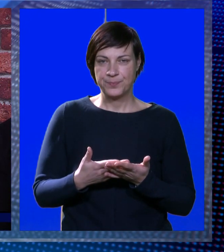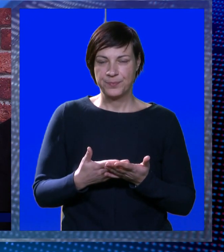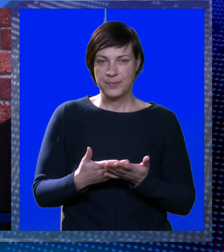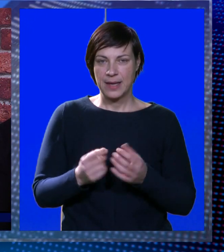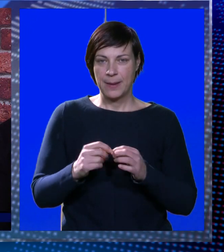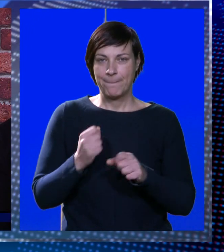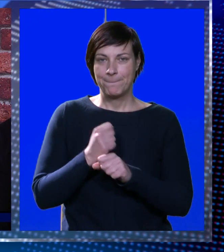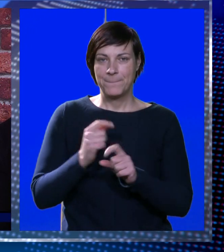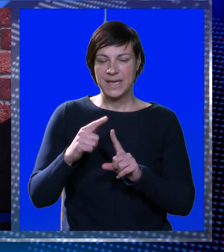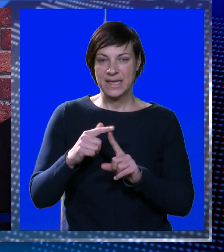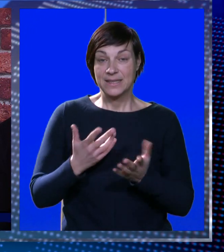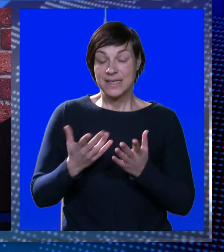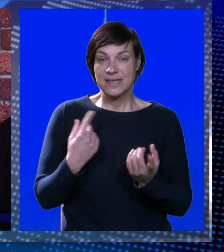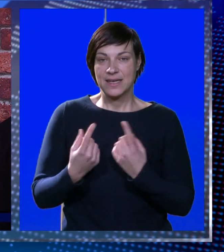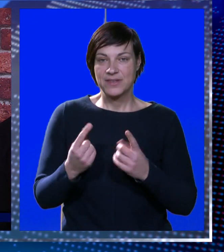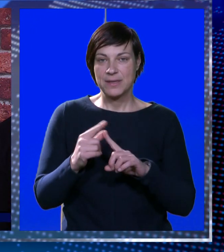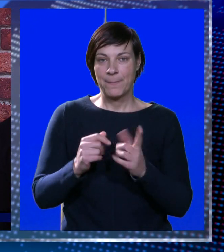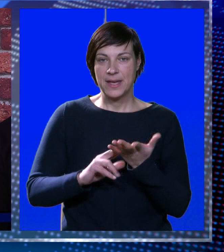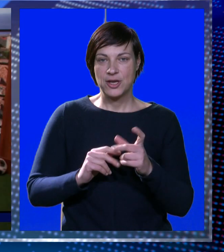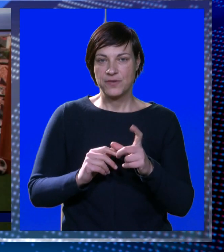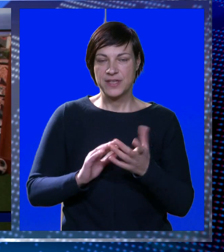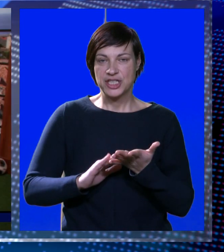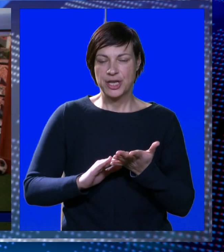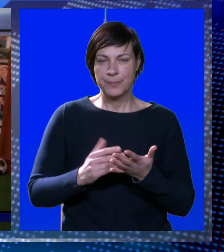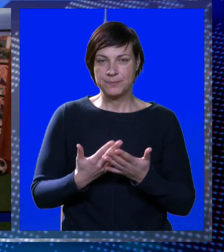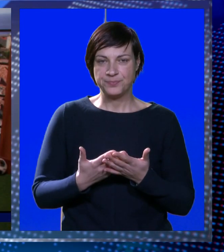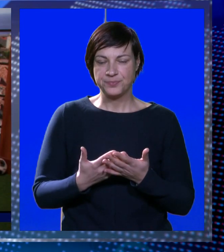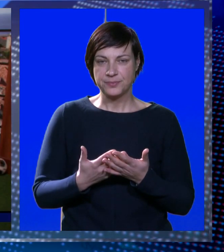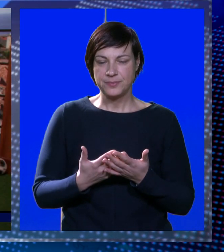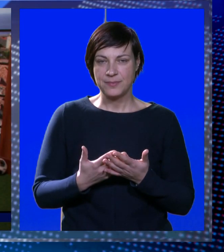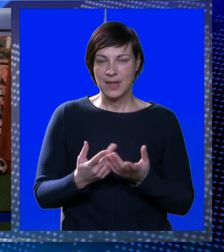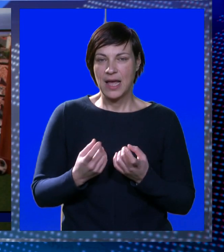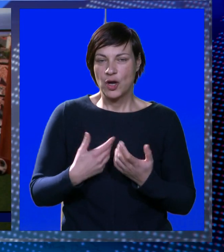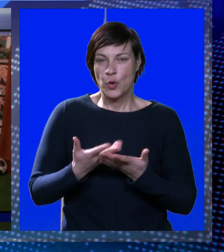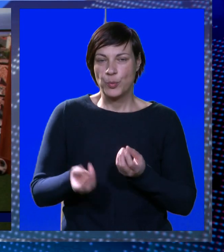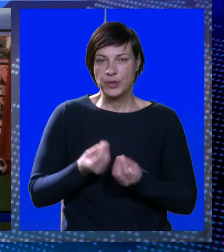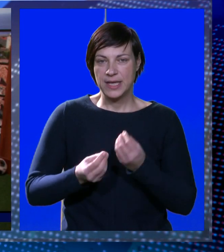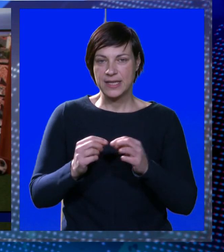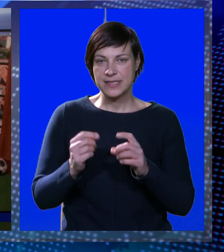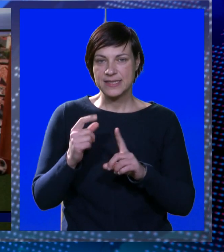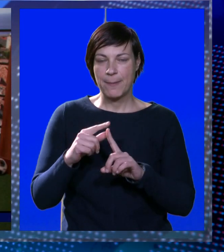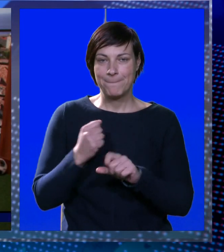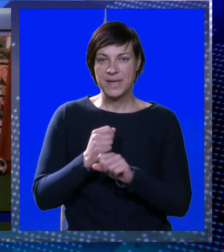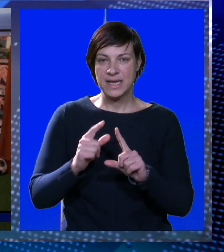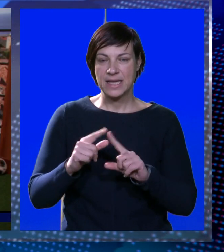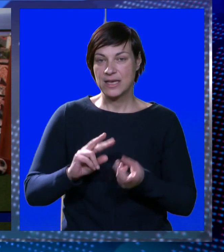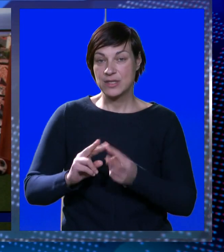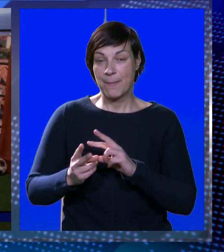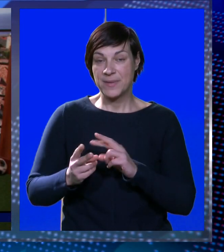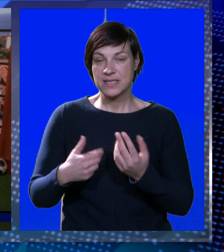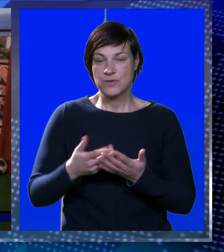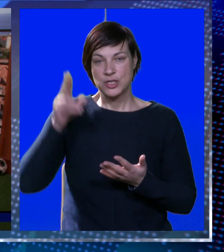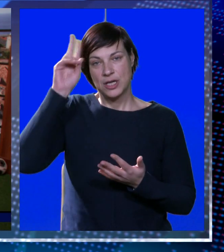što Brgat, ne znam, neka je situacija s Perovićem. Neće se petljati. Ako on bude igrao za Brgatak, on stvarno bude